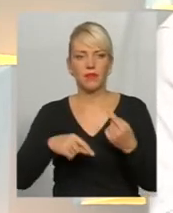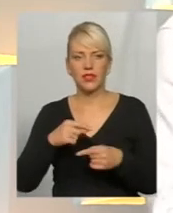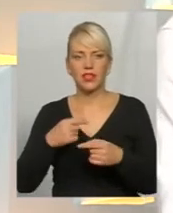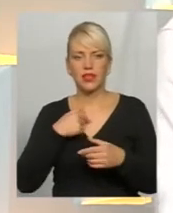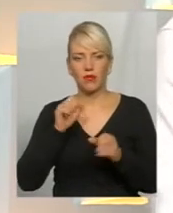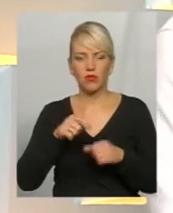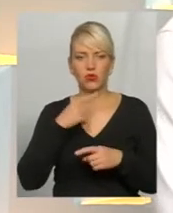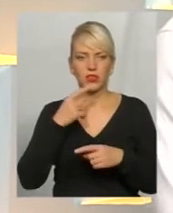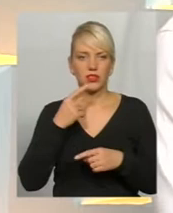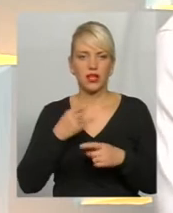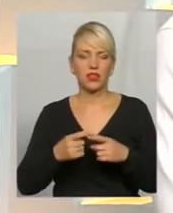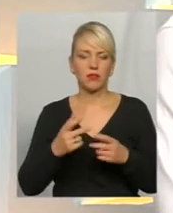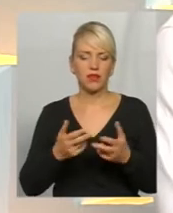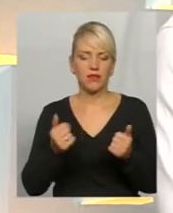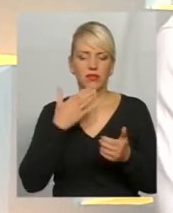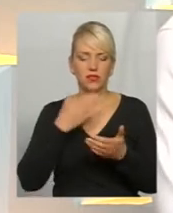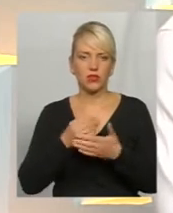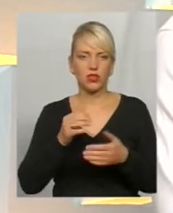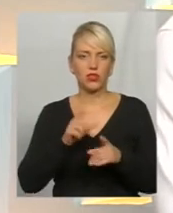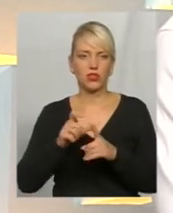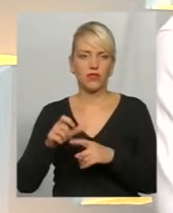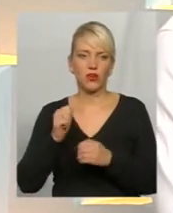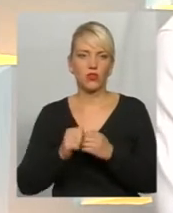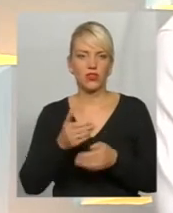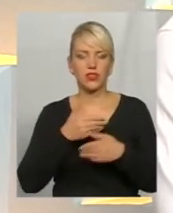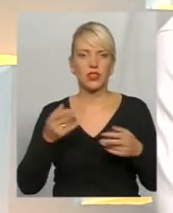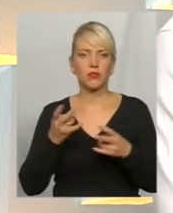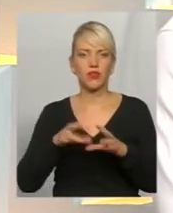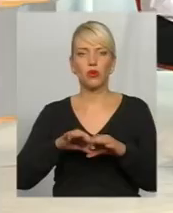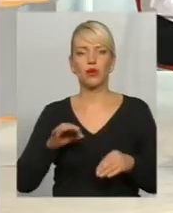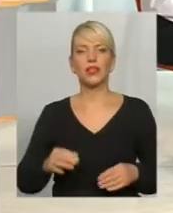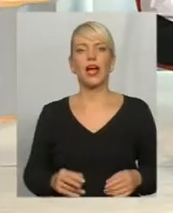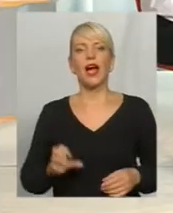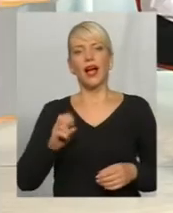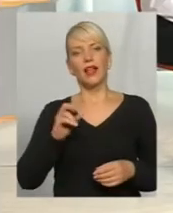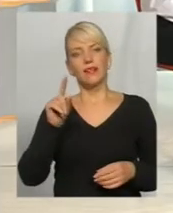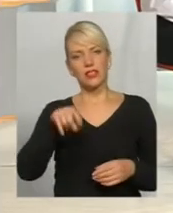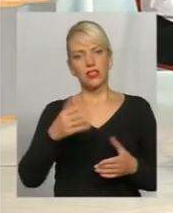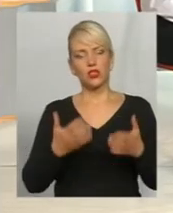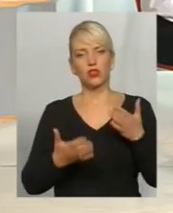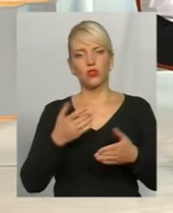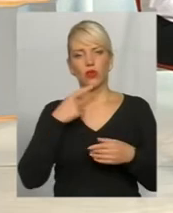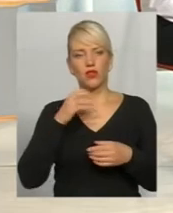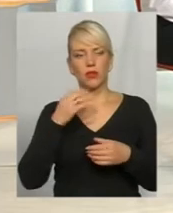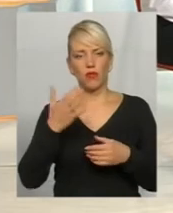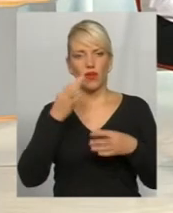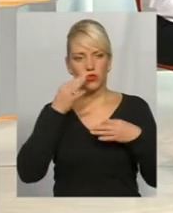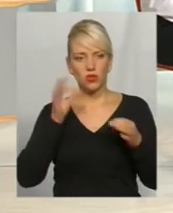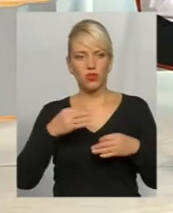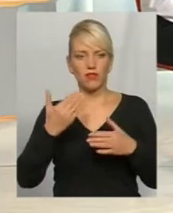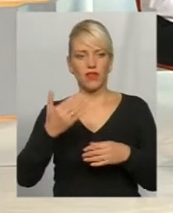в принципі, можу сказати, підтверти свої слова, кожен з нас має обирати. Але все ж таки, якщо брати ваш досвід і ваші знання